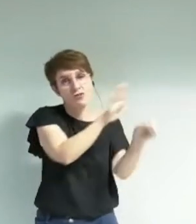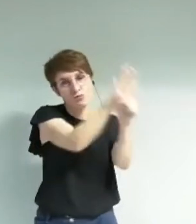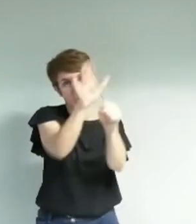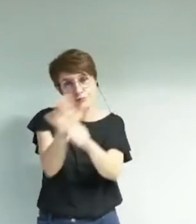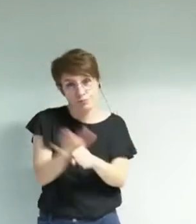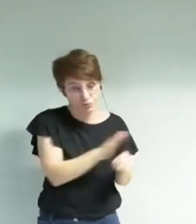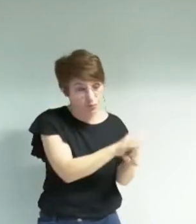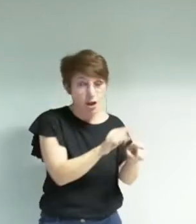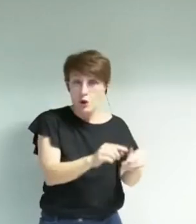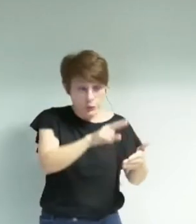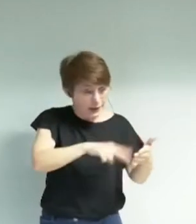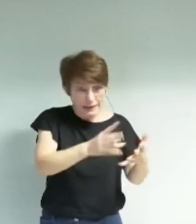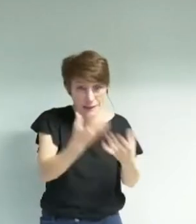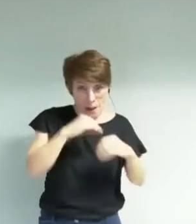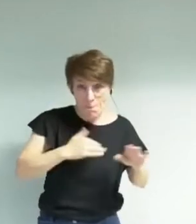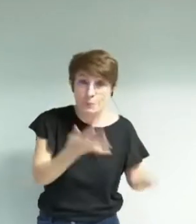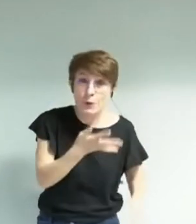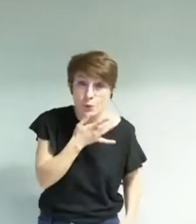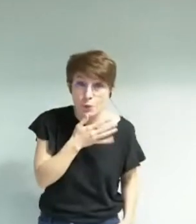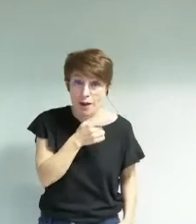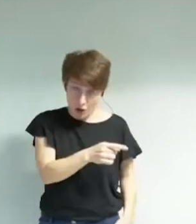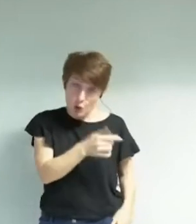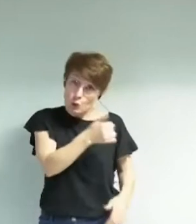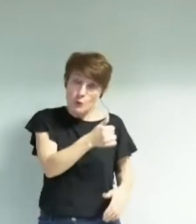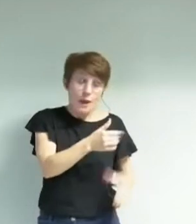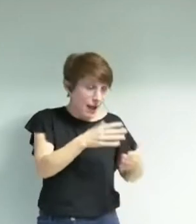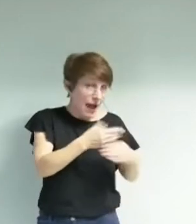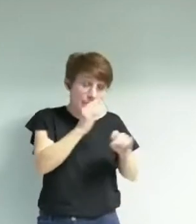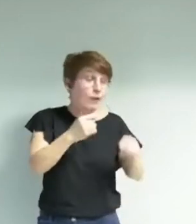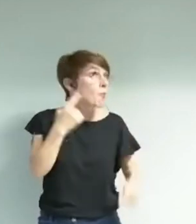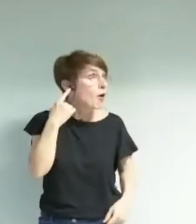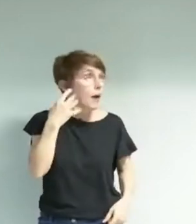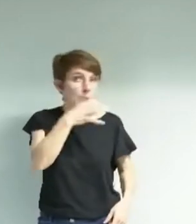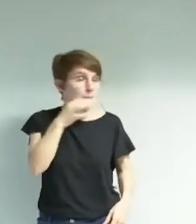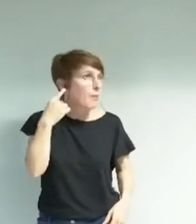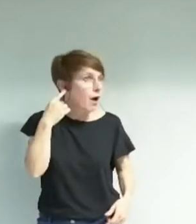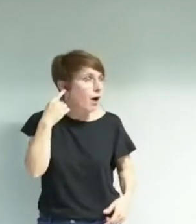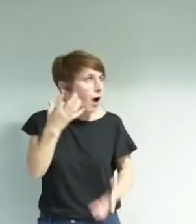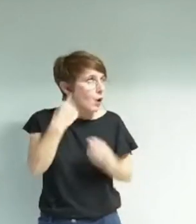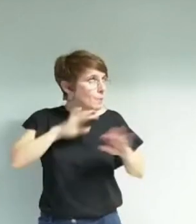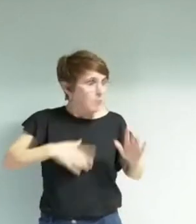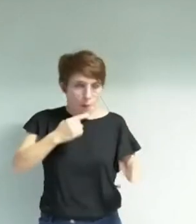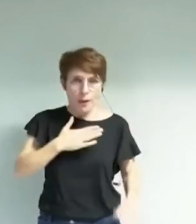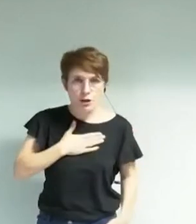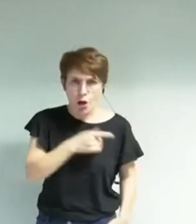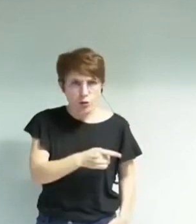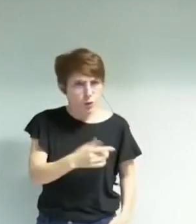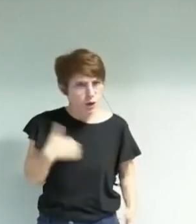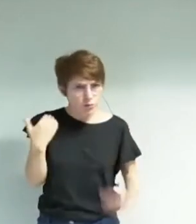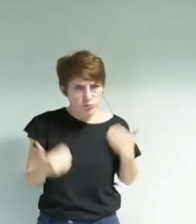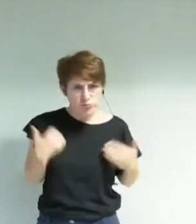Il avait appris son texte en provençal à l'oreille et avait été excellent. L'année d'après,